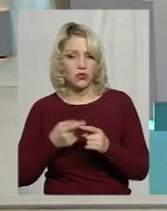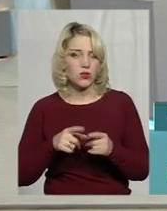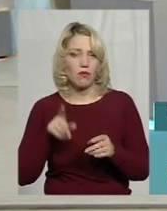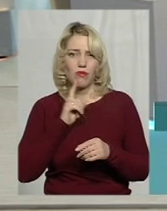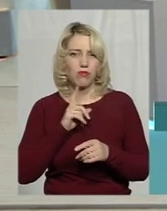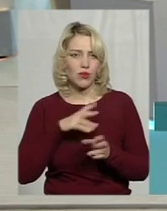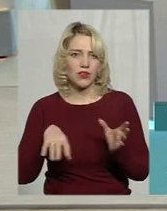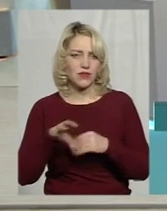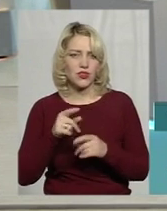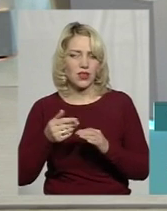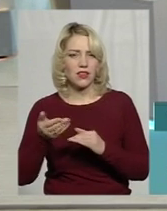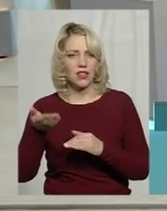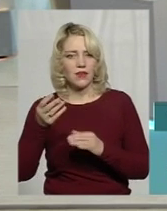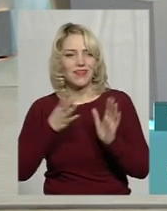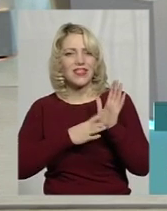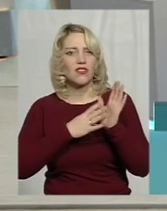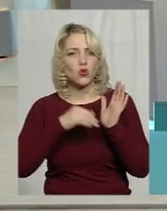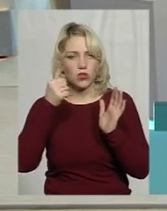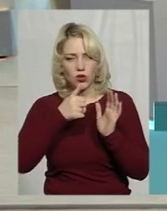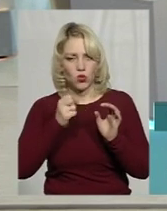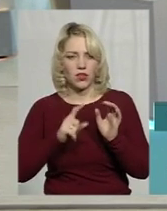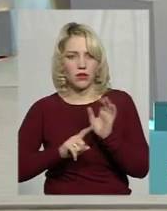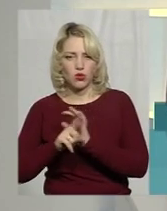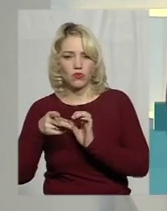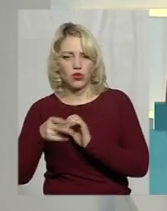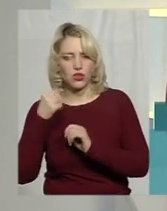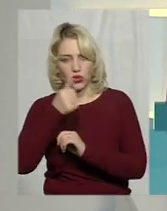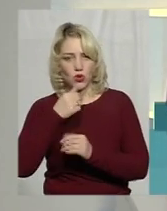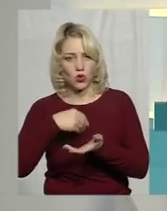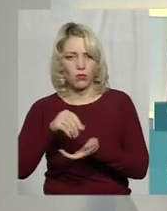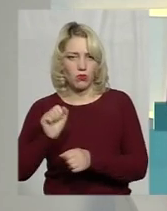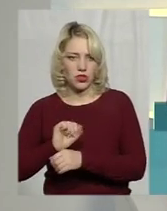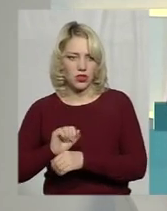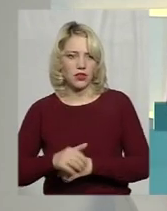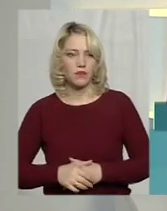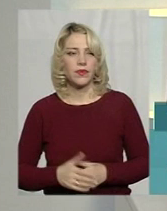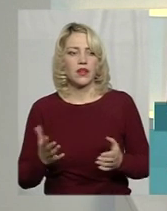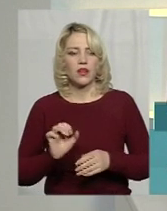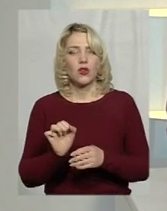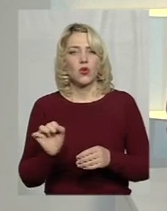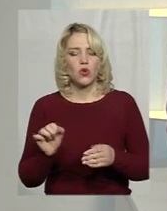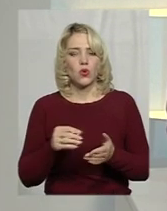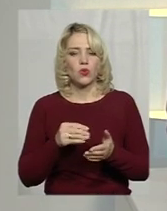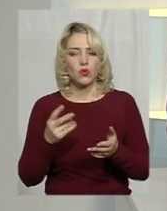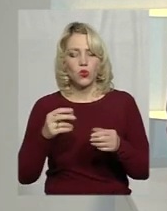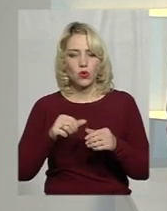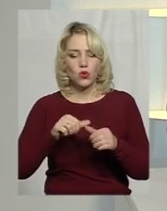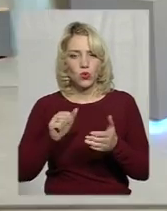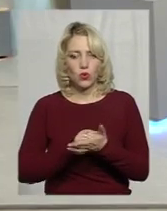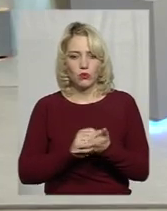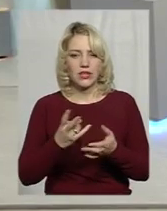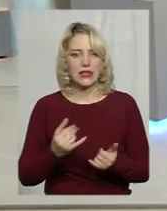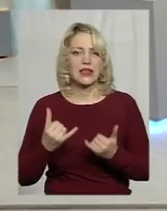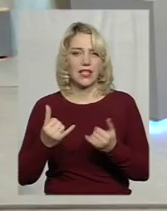туди в 90-ті і на початку в 2000-ті. Які документи необхідні для митного оформлення? Базовими,